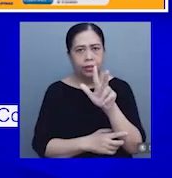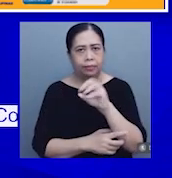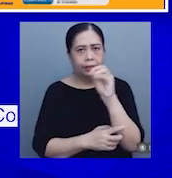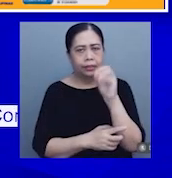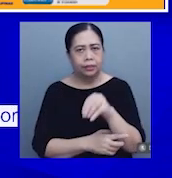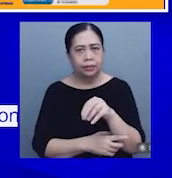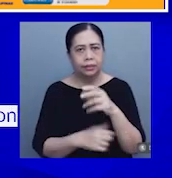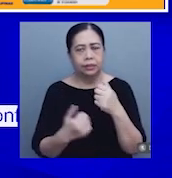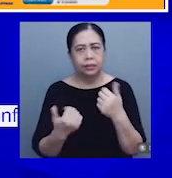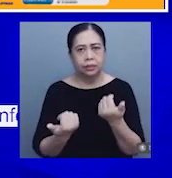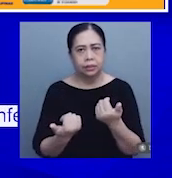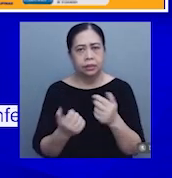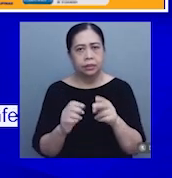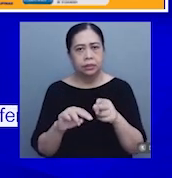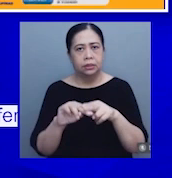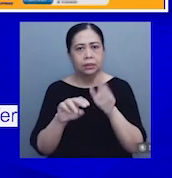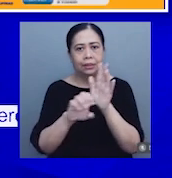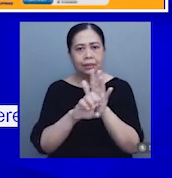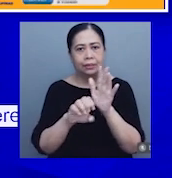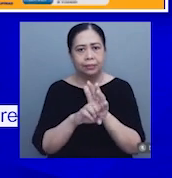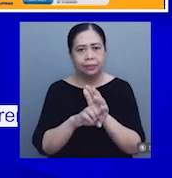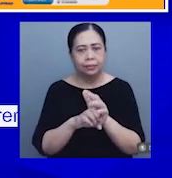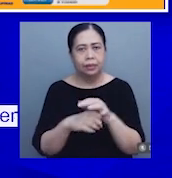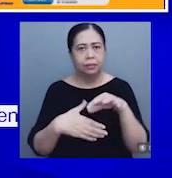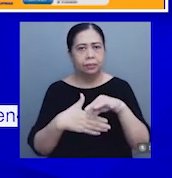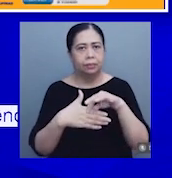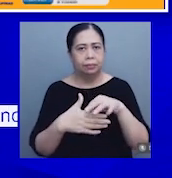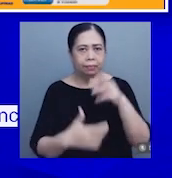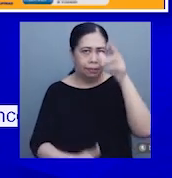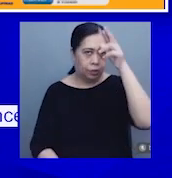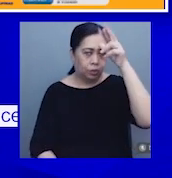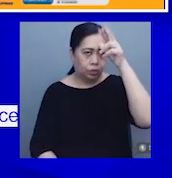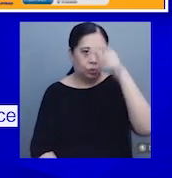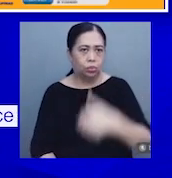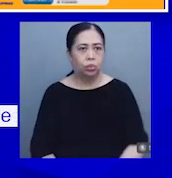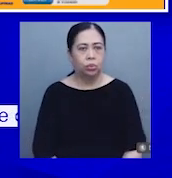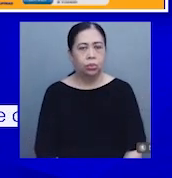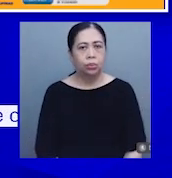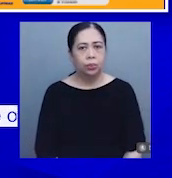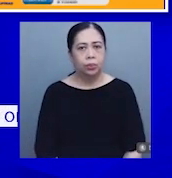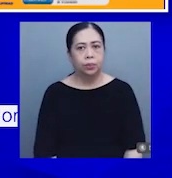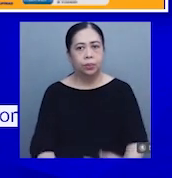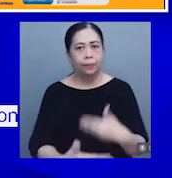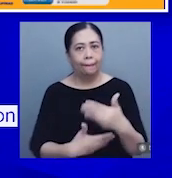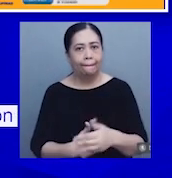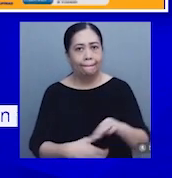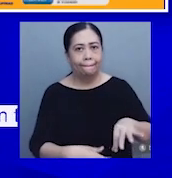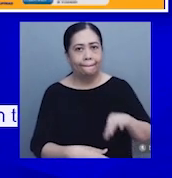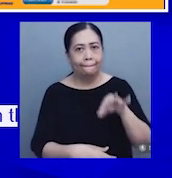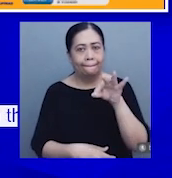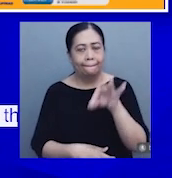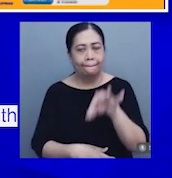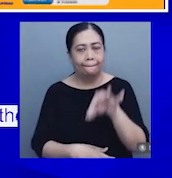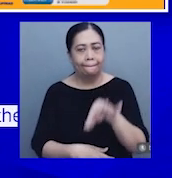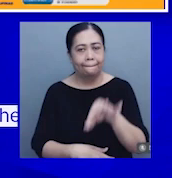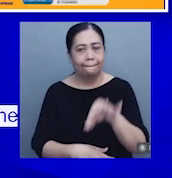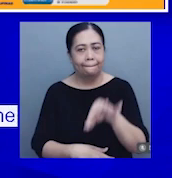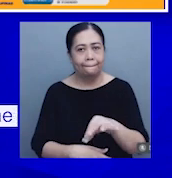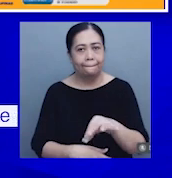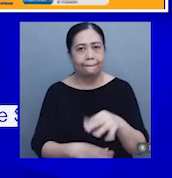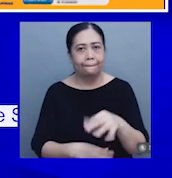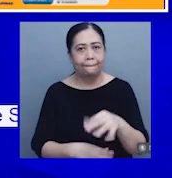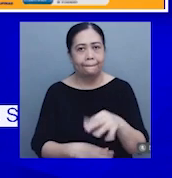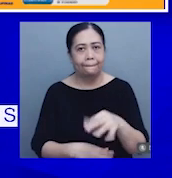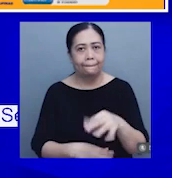inflation. Ang halibawa nito ay ang karne ng mano. Ang pangalawang nagambag sa pagbilis ng antas ng